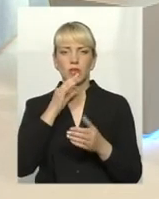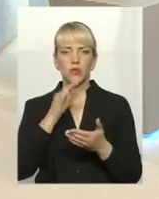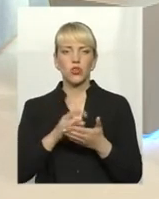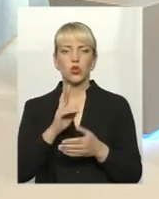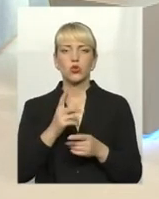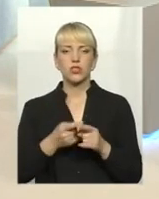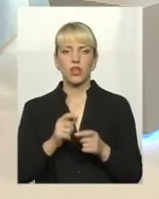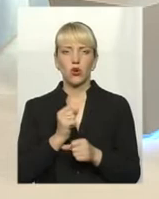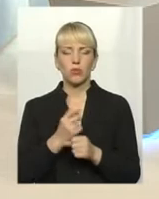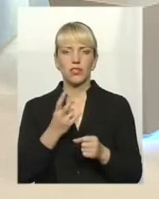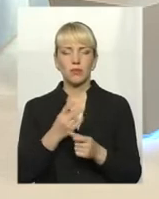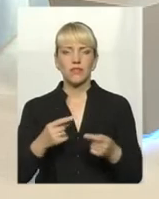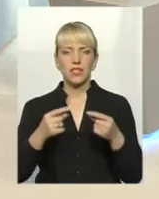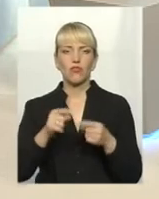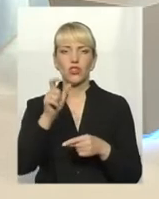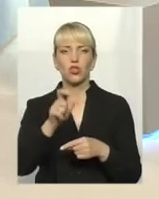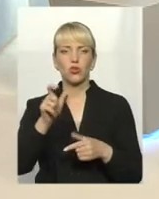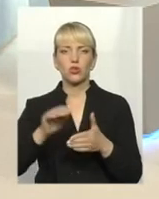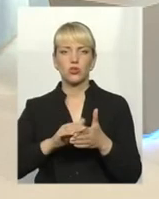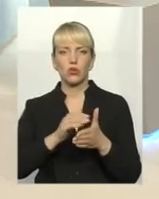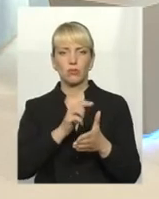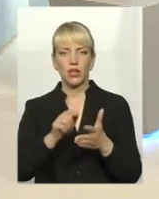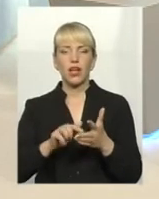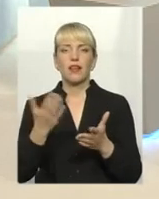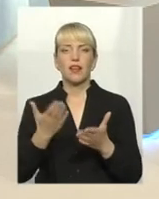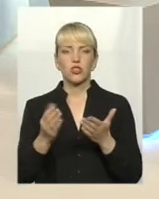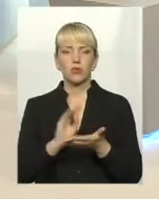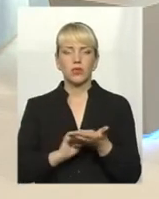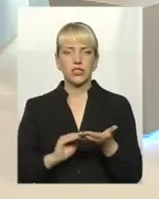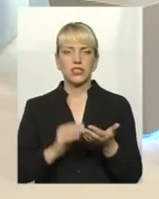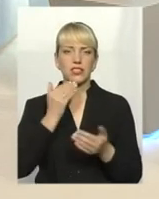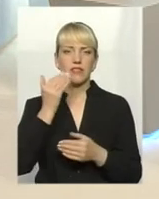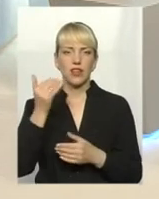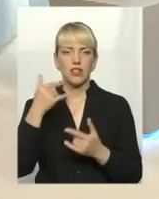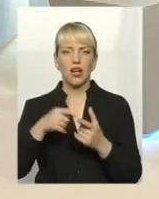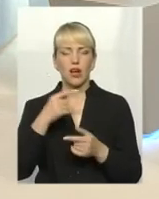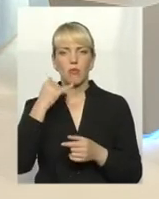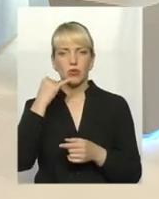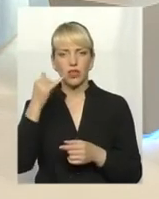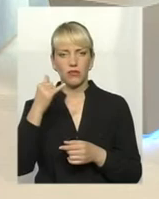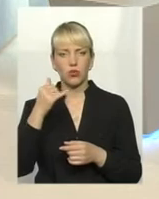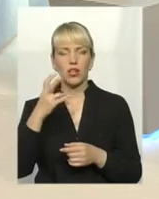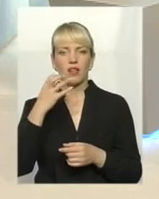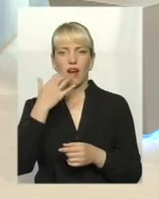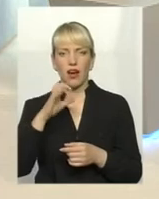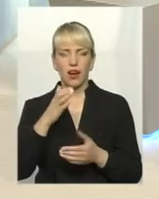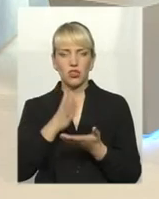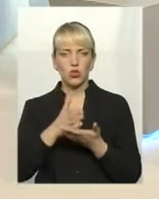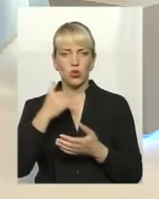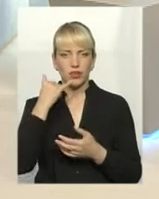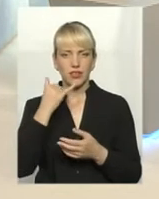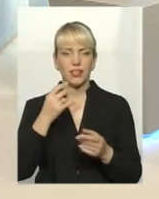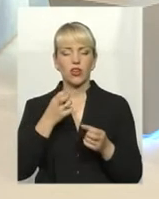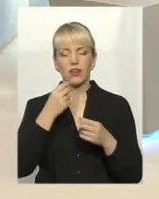встановити їх особи. Тому, якщо пишеться звернення до нас або телефонний дзвінок на гарячу лінію, то краще